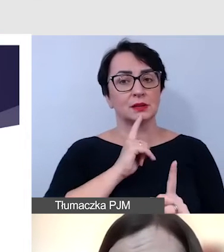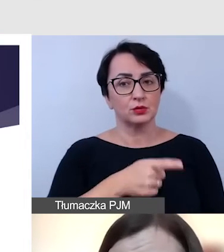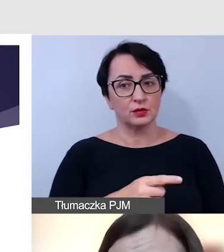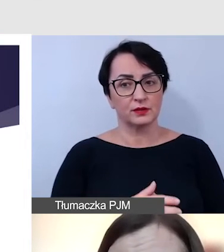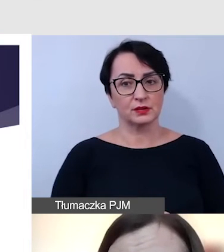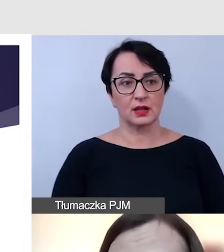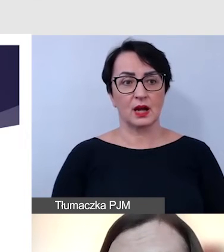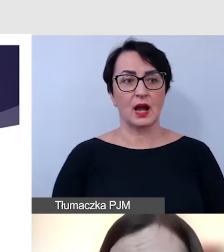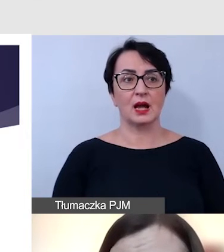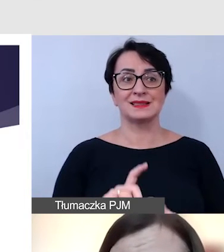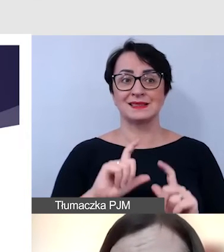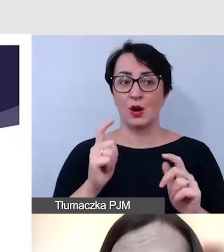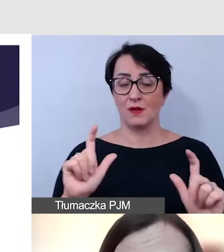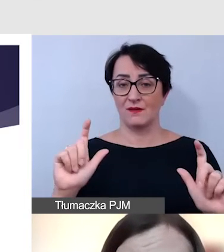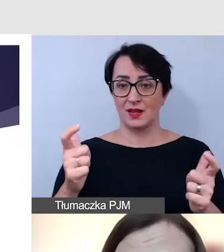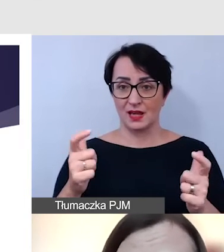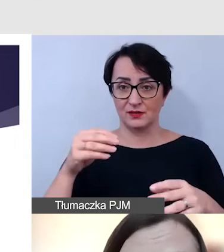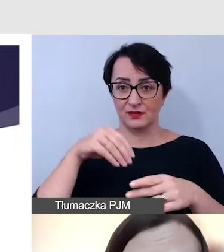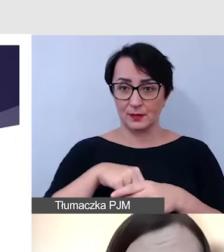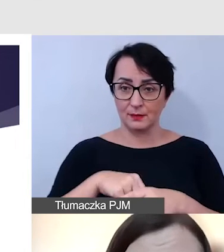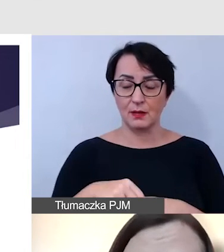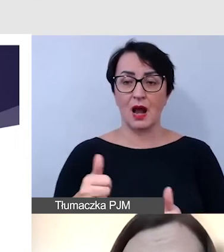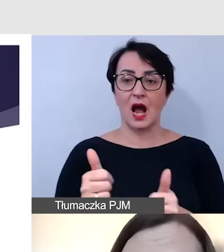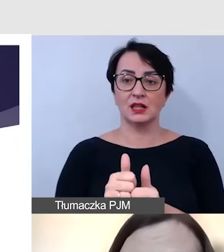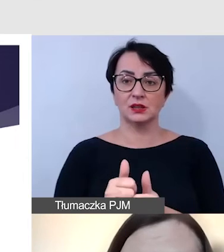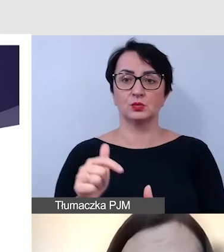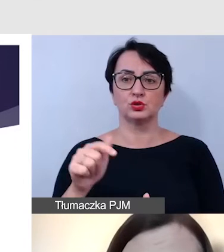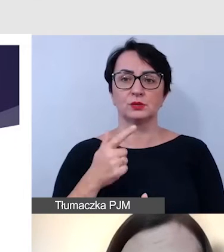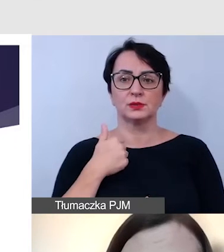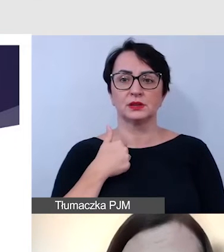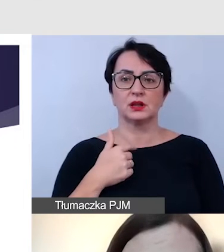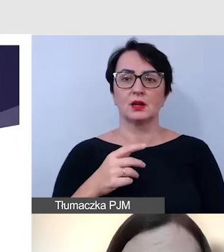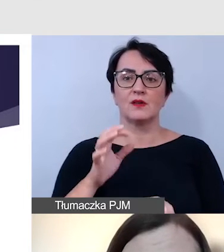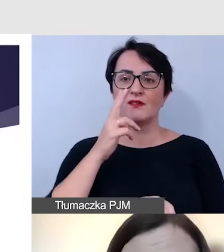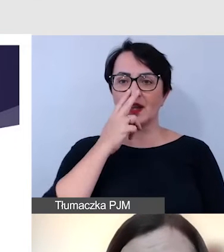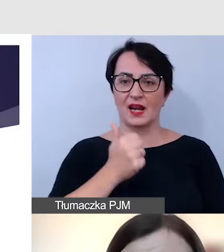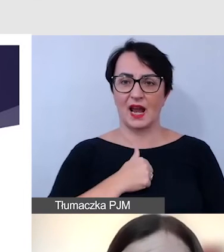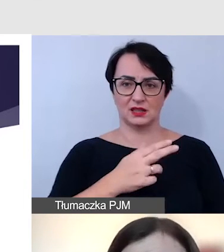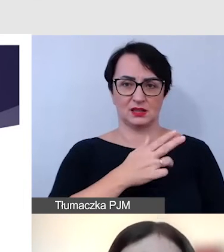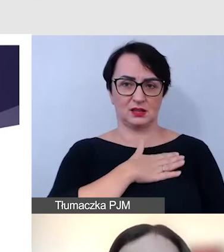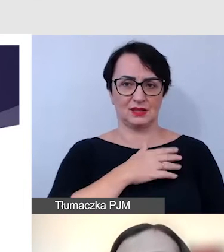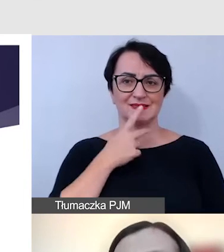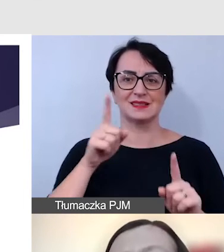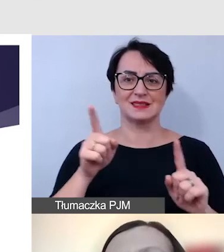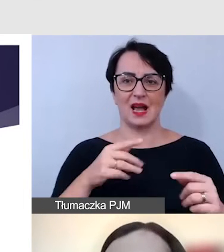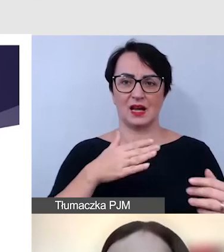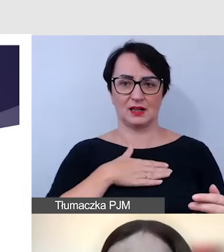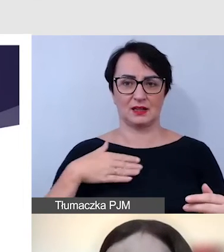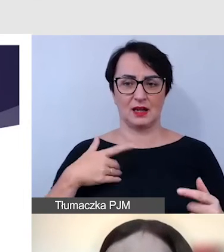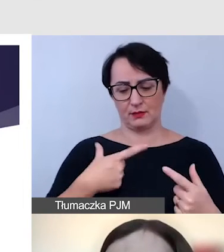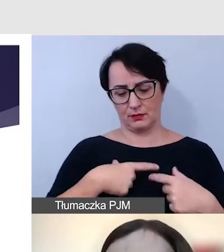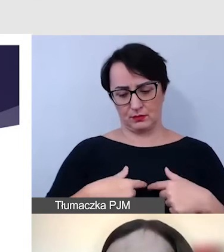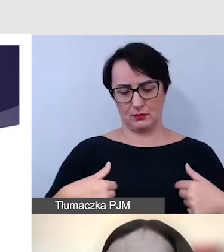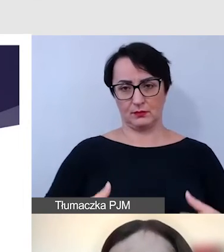podczas samego wydarzenia asystenci muszą być w widoczny sposób oznakowani. Kiedy już mamy